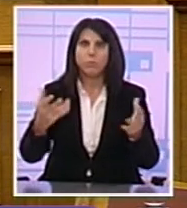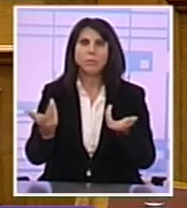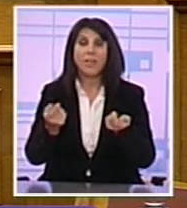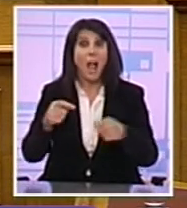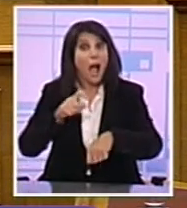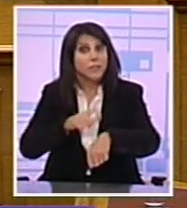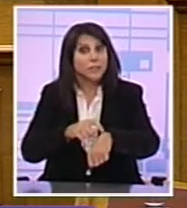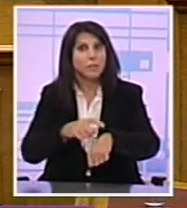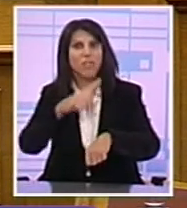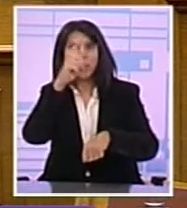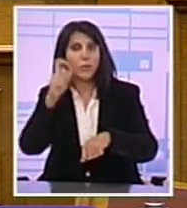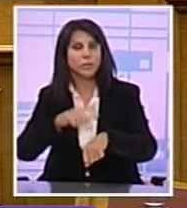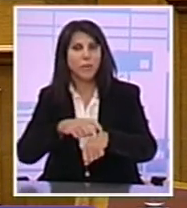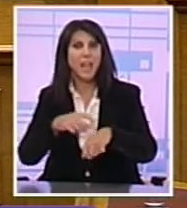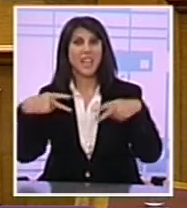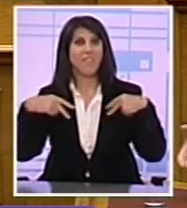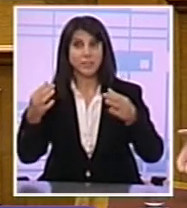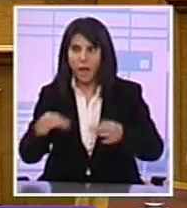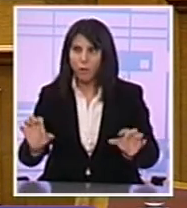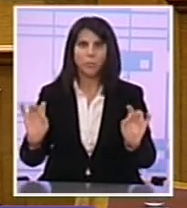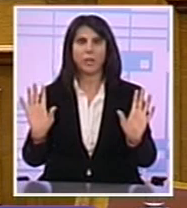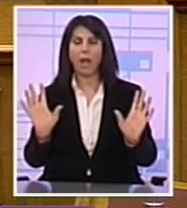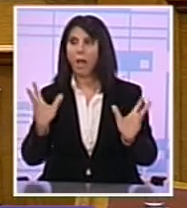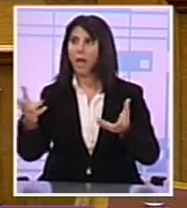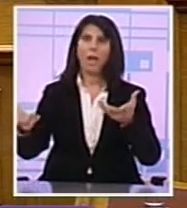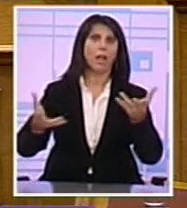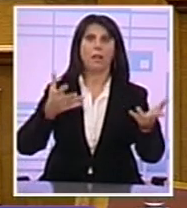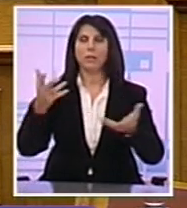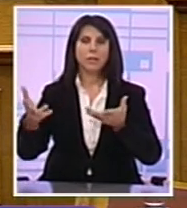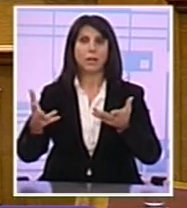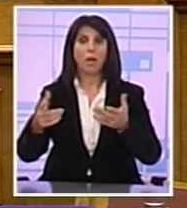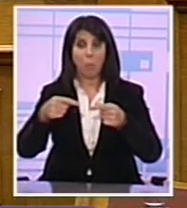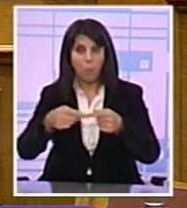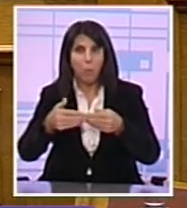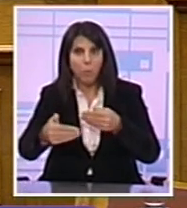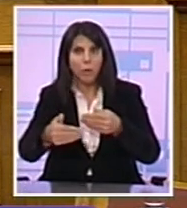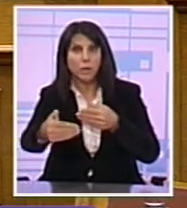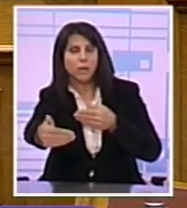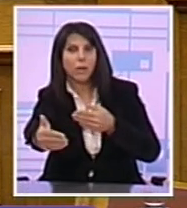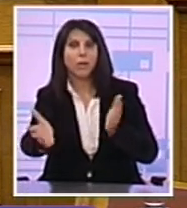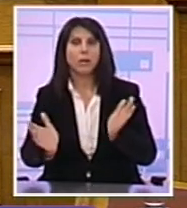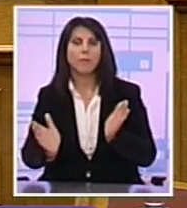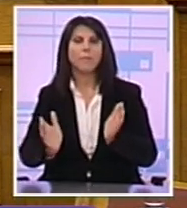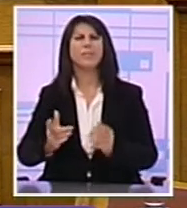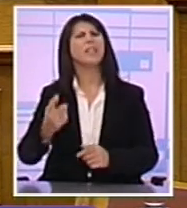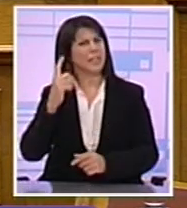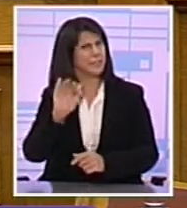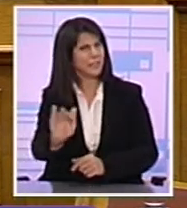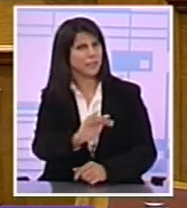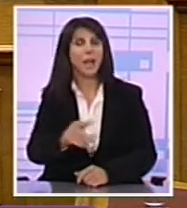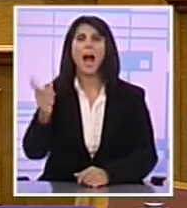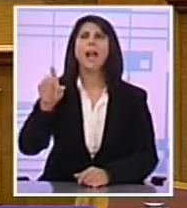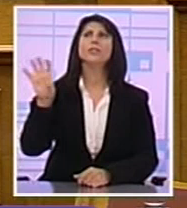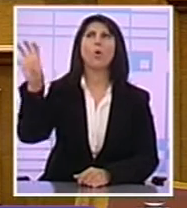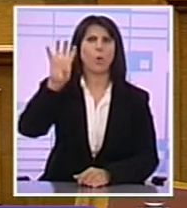κρίσιμη στιγμή Μια κυβερνησία Για λίγο, για πολύ χρόνο Ξέρετε ότι σε άλλες χώρες Όταν γίνονται κυβερνήσεις